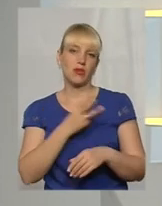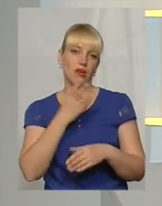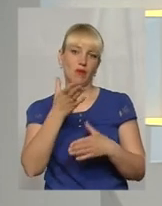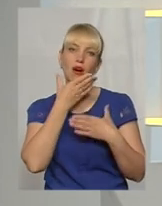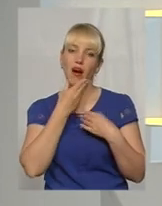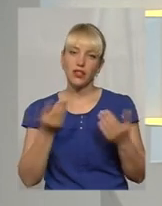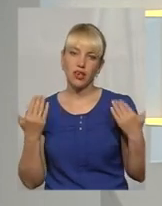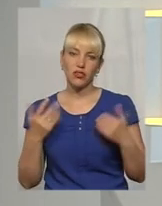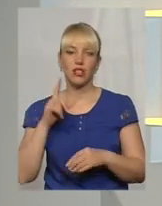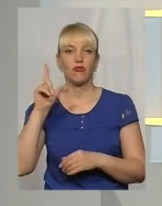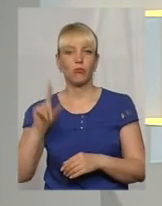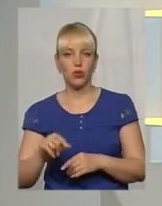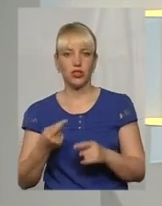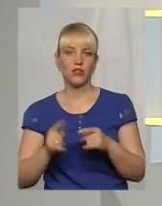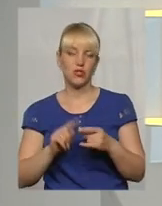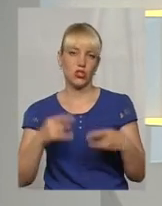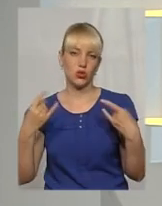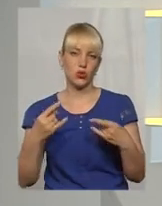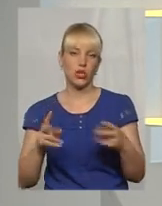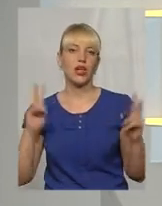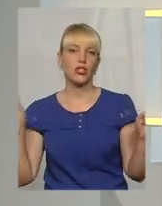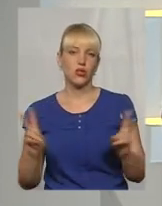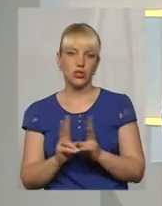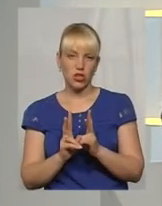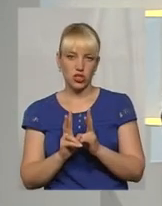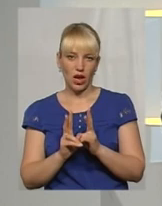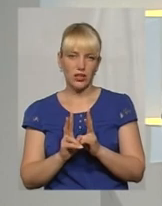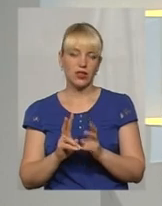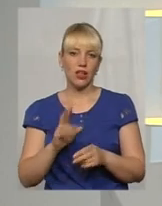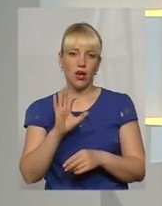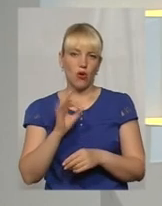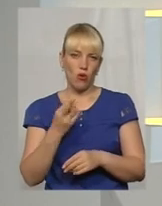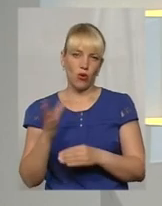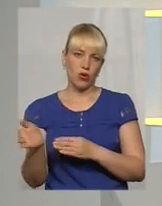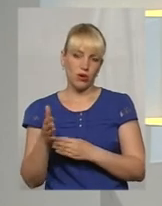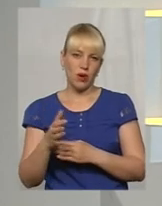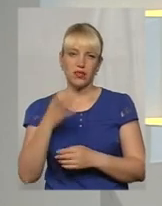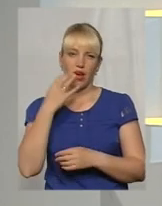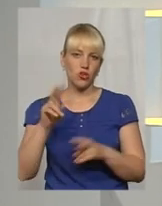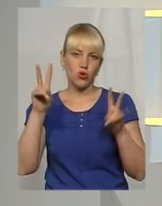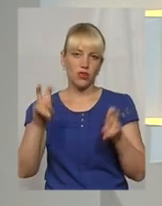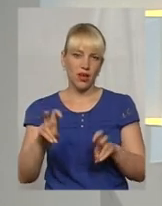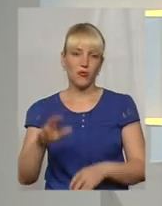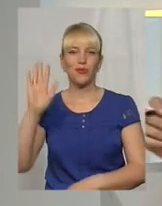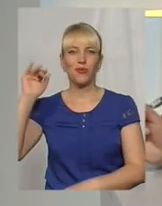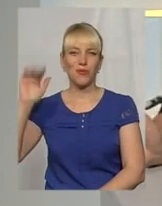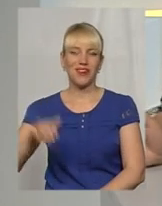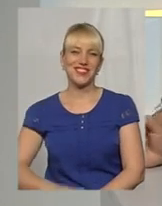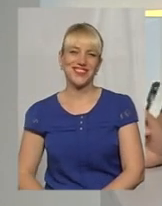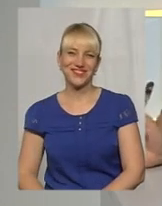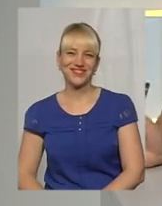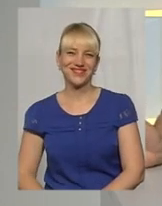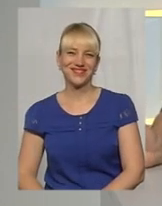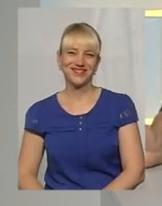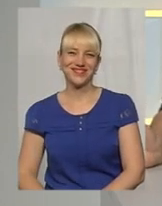вихідних. Вже у понеділок у цій студії зустрічайте Володимира Гординського з найгарячішою темою тижня. На все добре, до побачення.